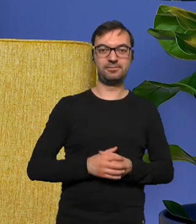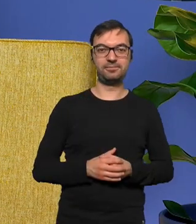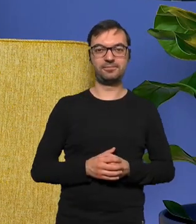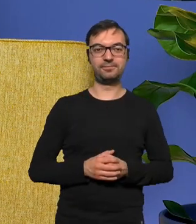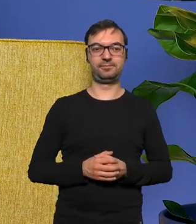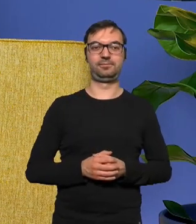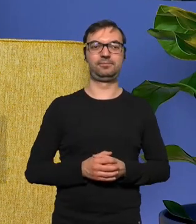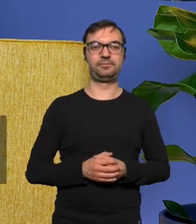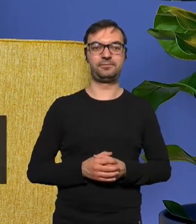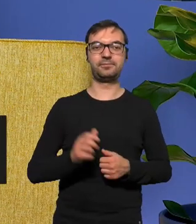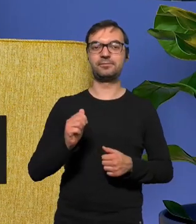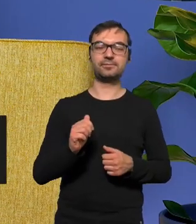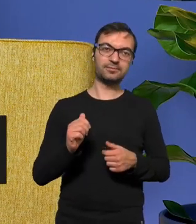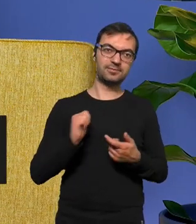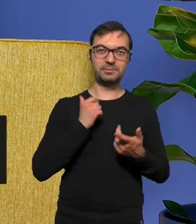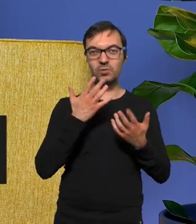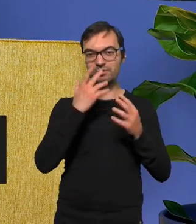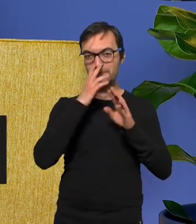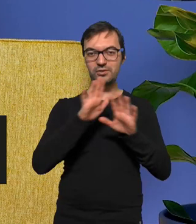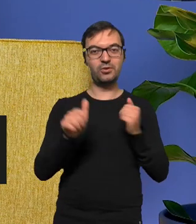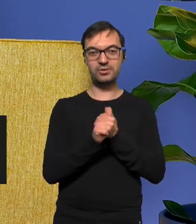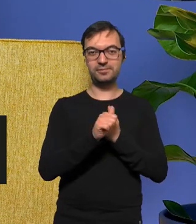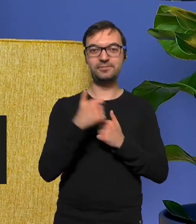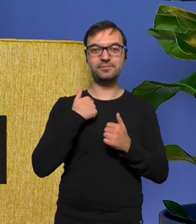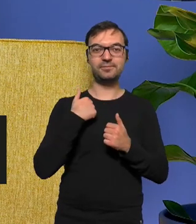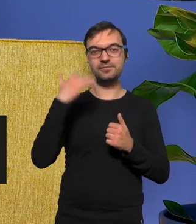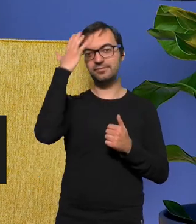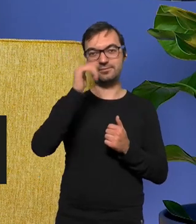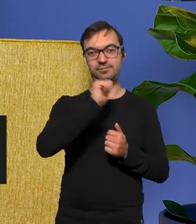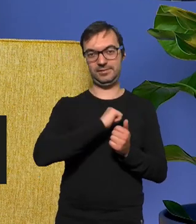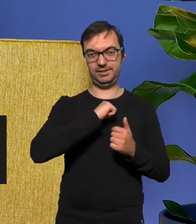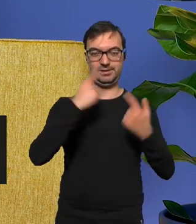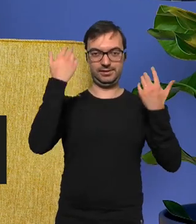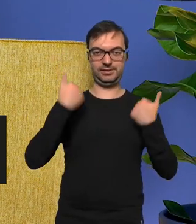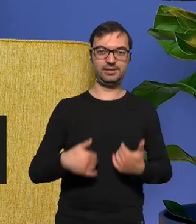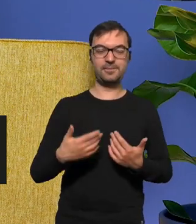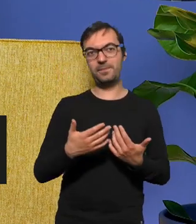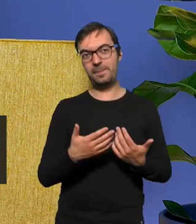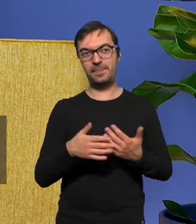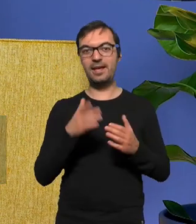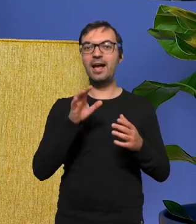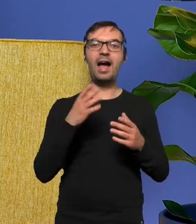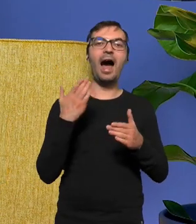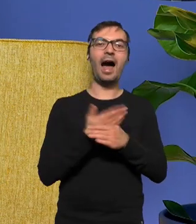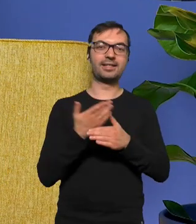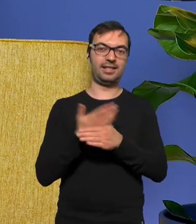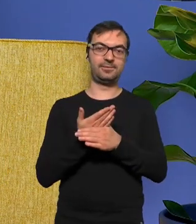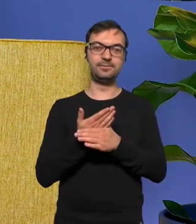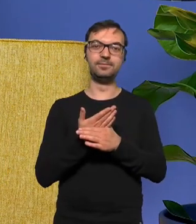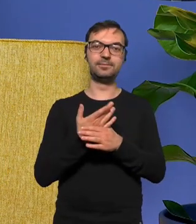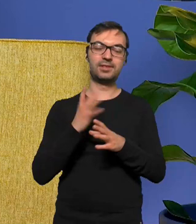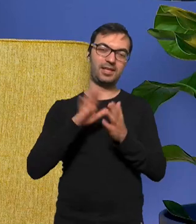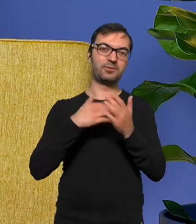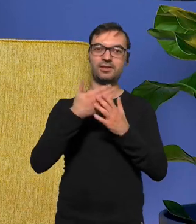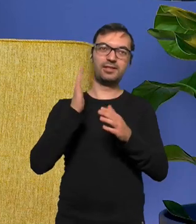żeby ułatwić zobrazować to wyobraziłem siebie że to są takie jakieś akta znalezione za 30